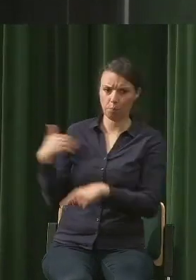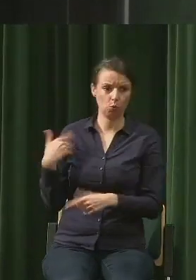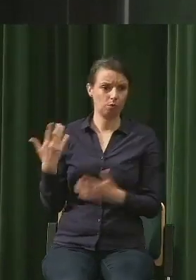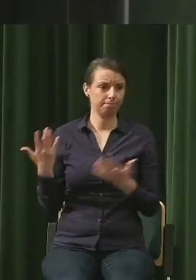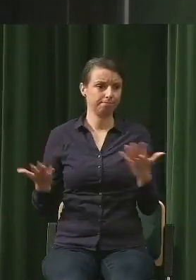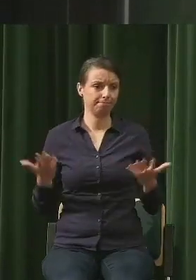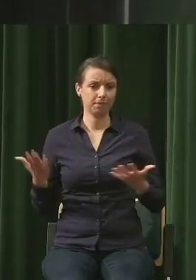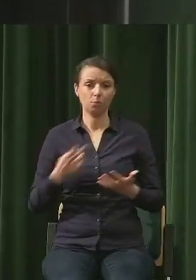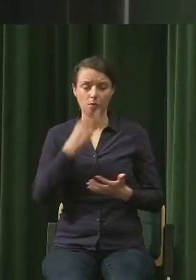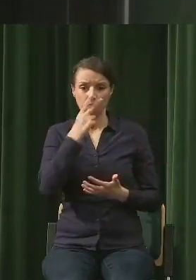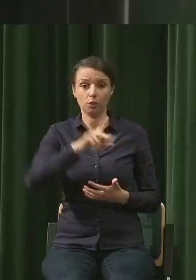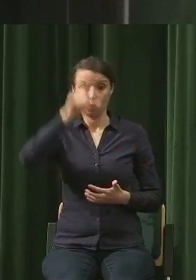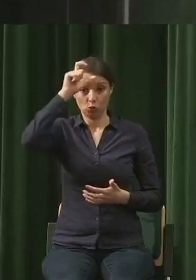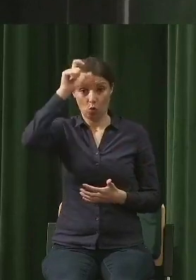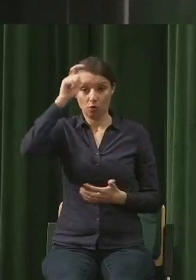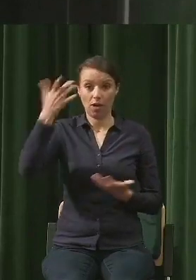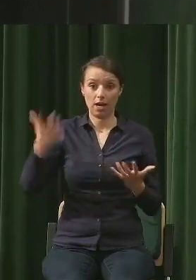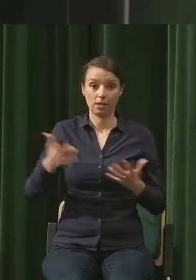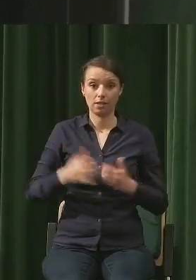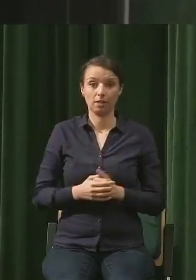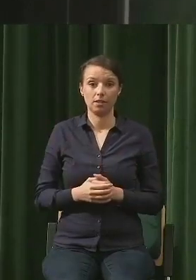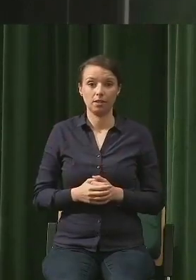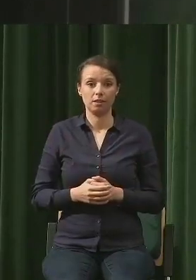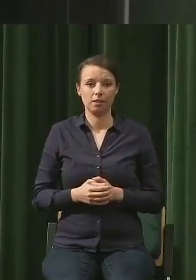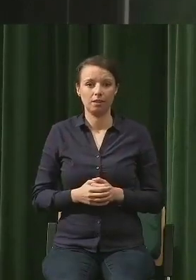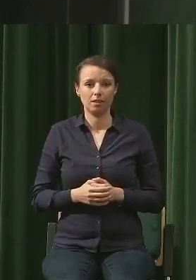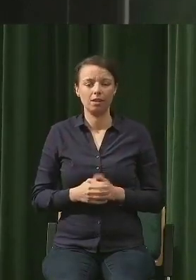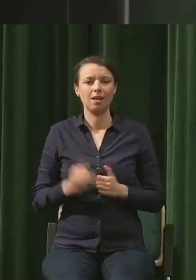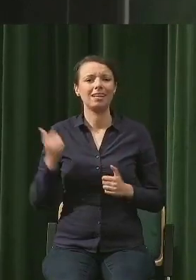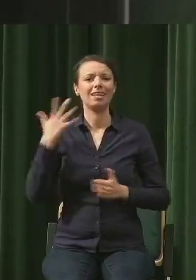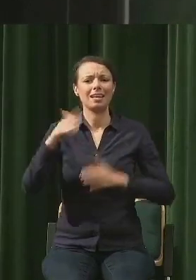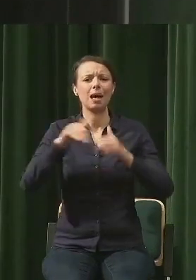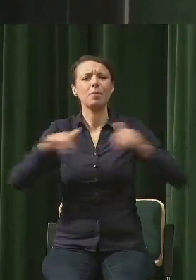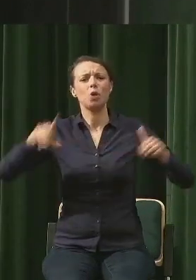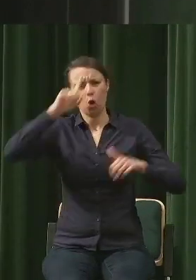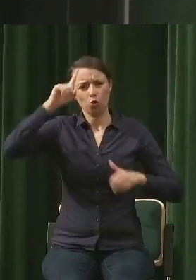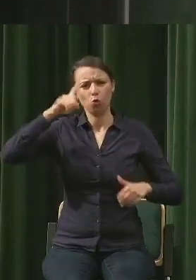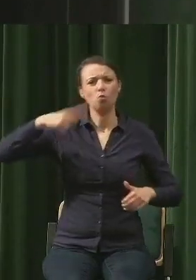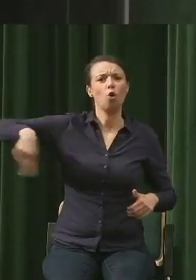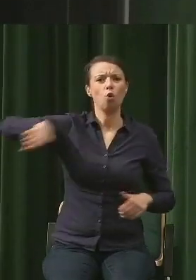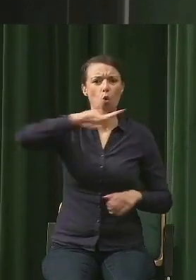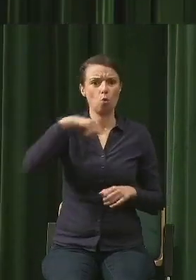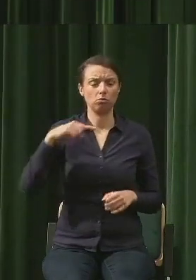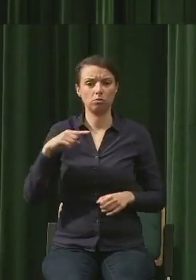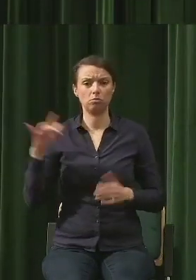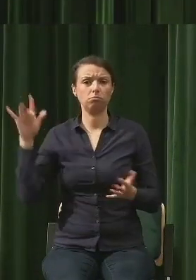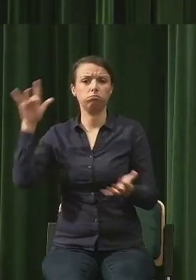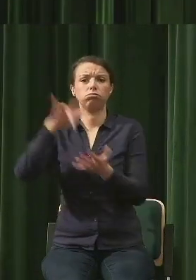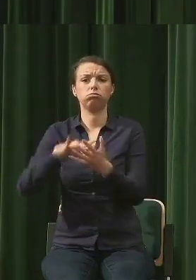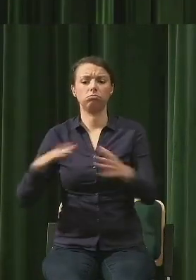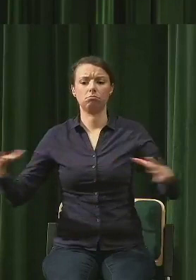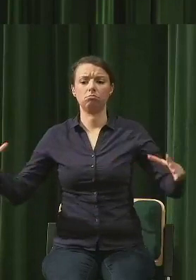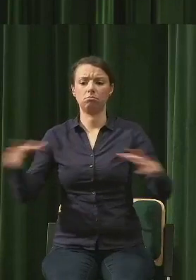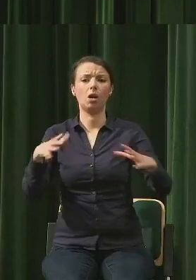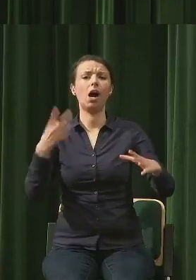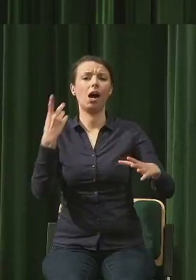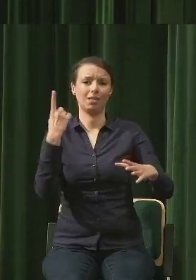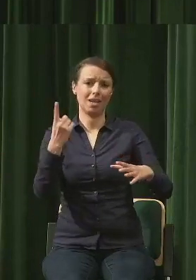istotą stadną, to oczywiście, że zgromadzone kilka milionów ludzi w jednym miejscu musi nauczyć się rzeczywiście